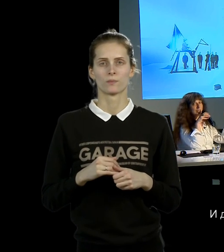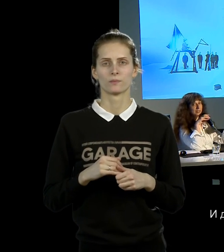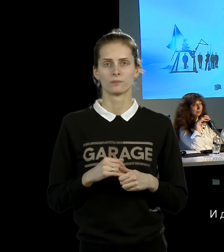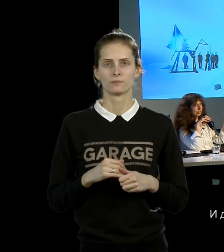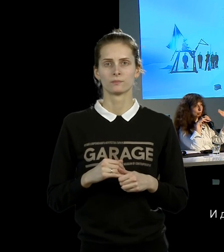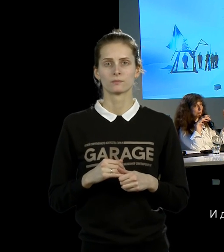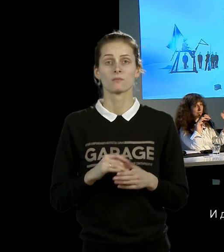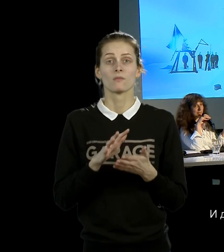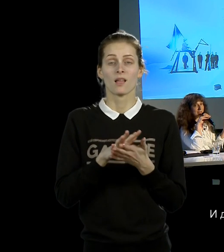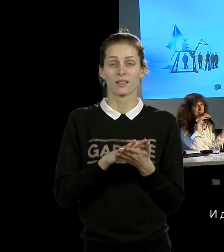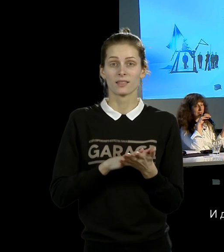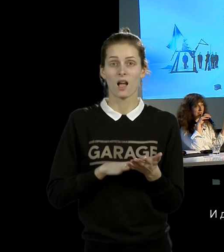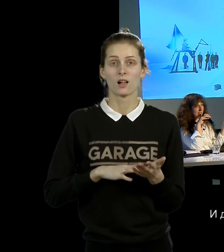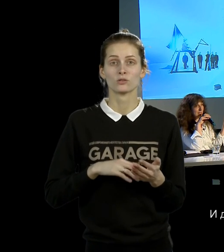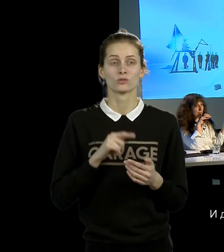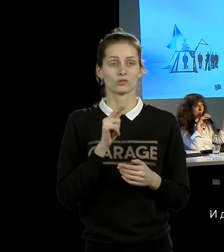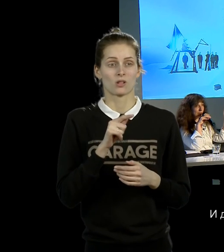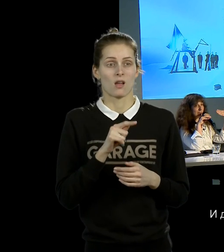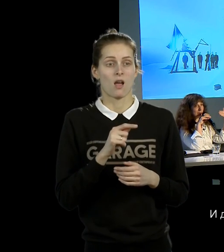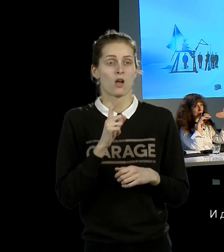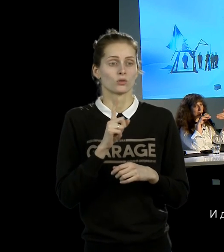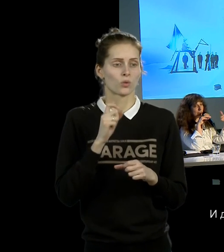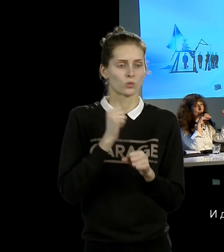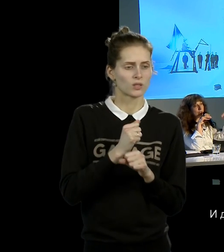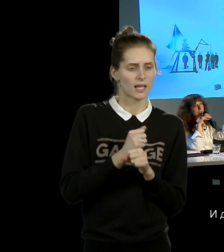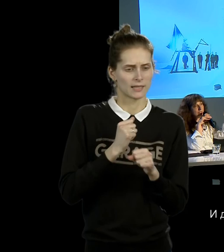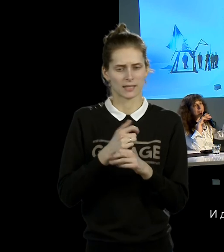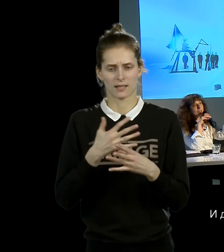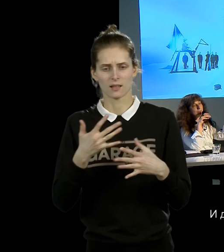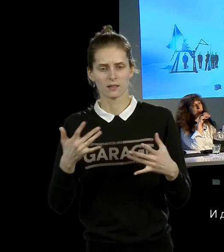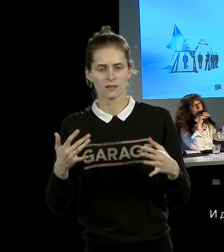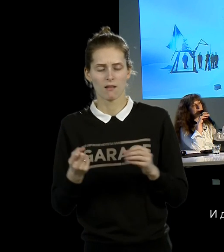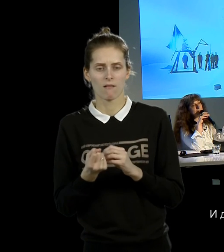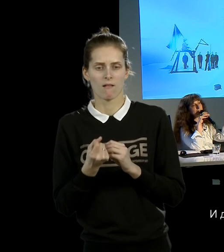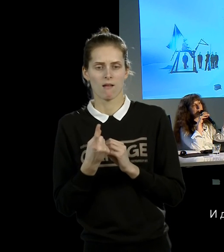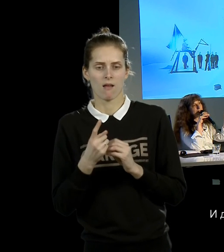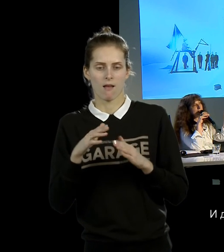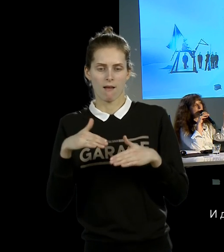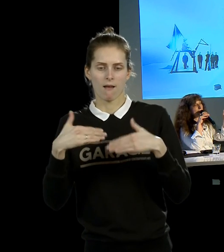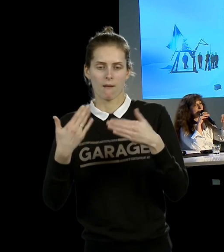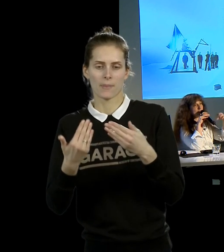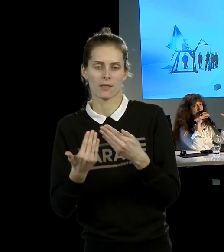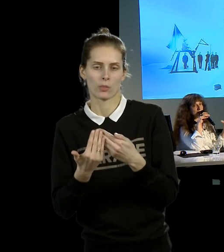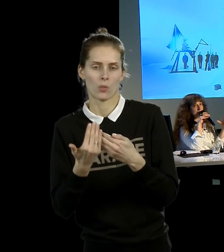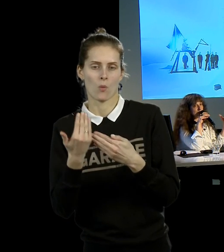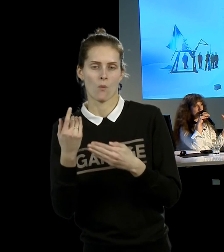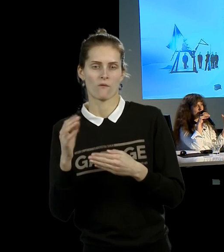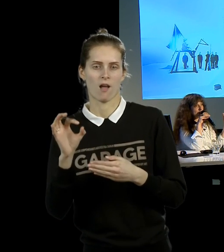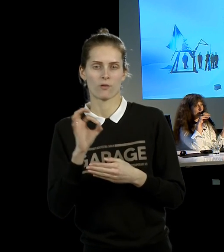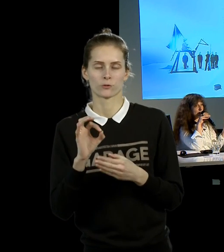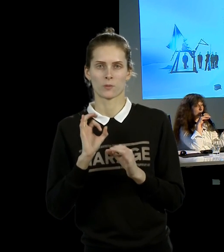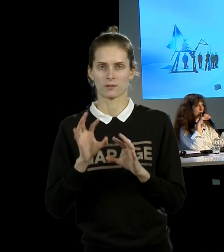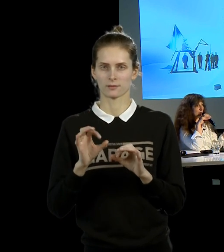из этой нарративности, что бы она ни делала, получается, как мне кажется, еще одна глава в этом повествовании. Даже когда она